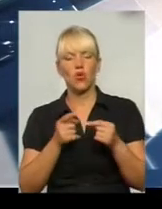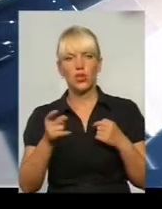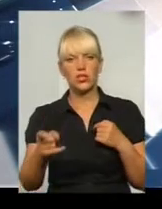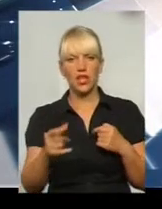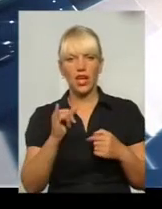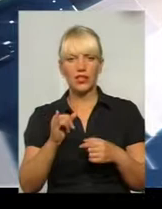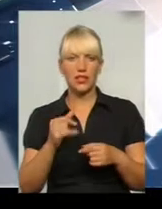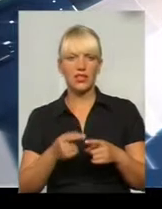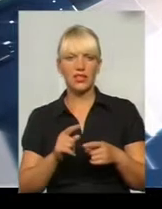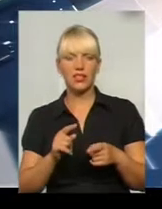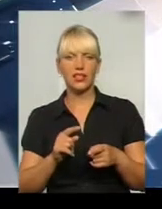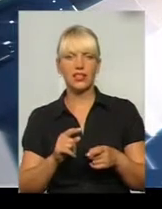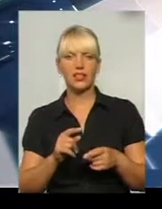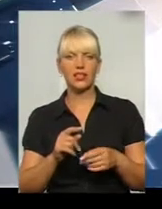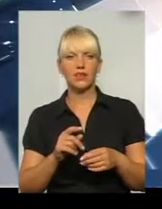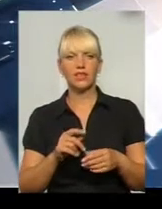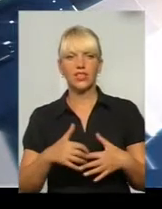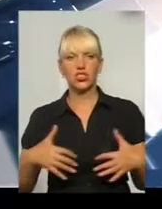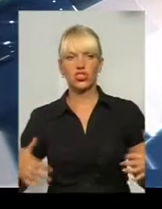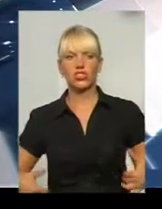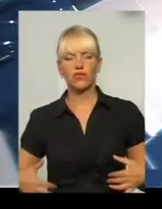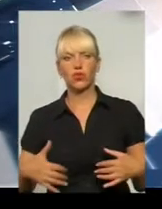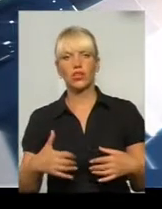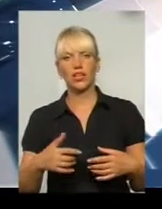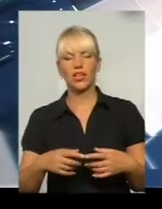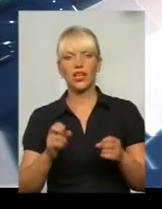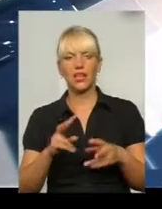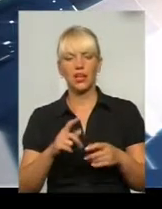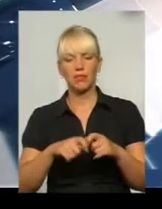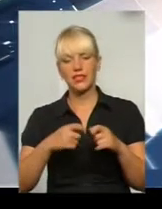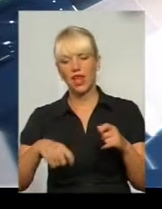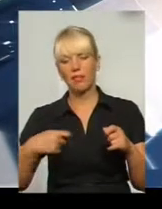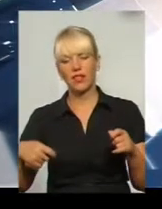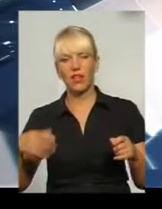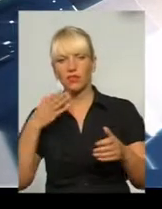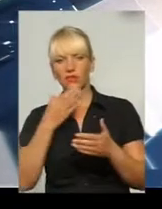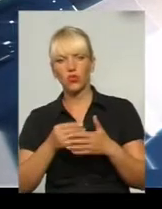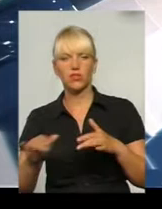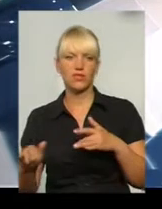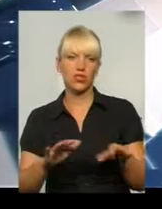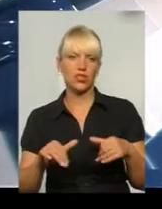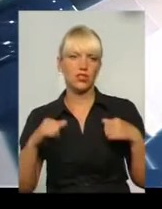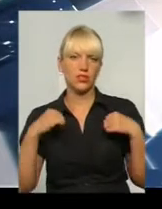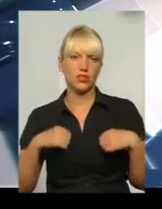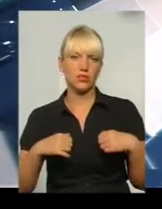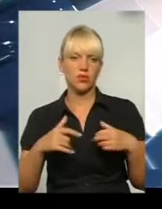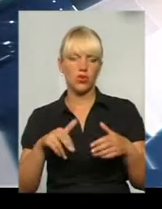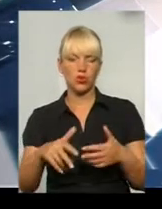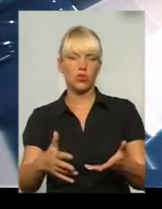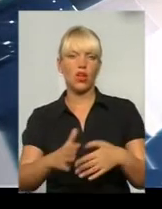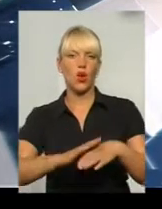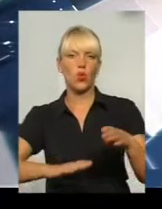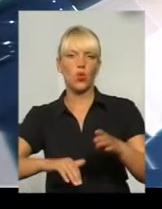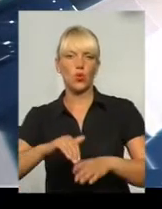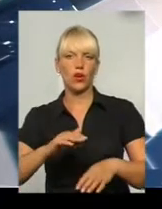звісно мене замедляє свої дзвіження. І спокійно йде з руками. Тому